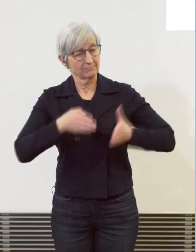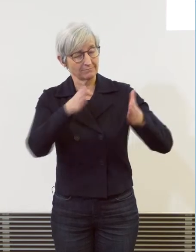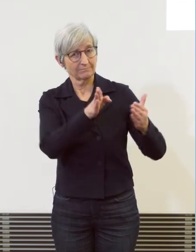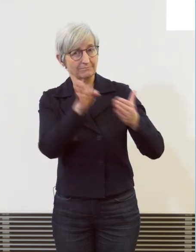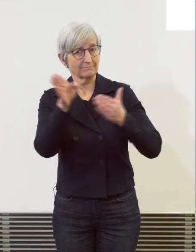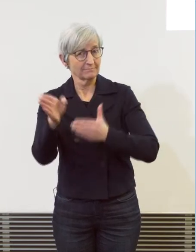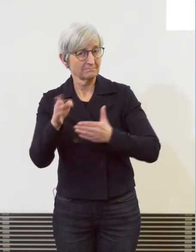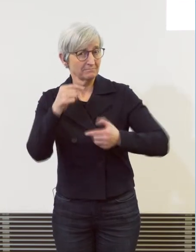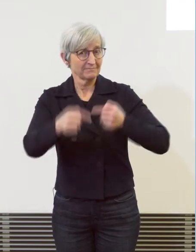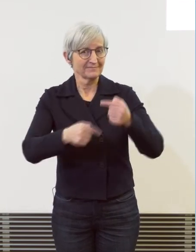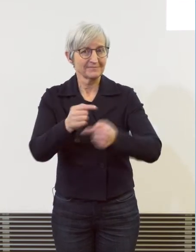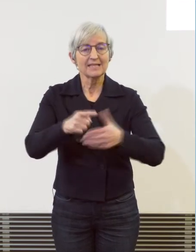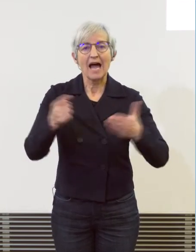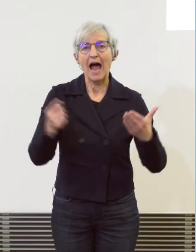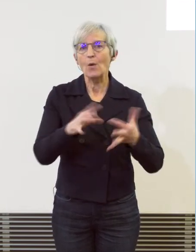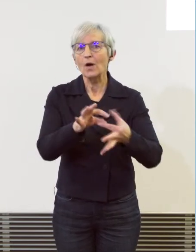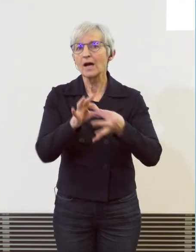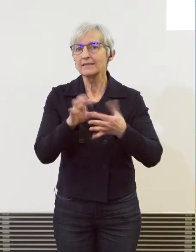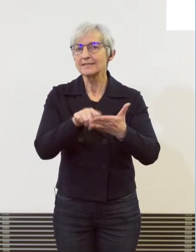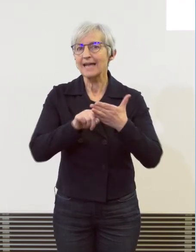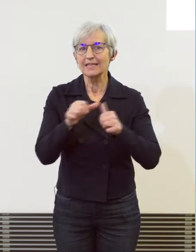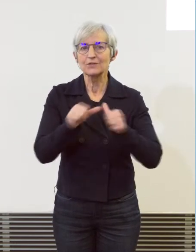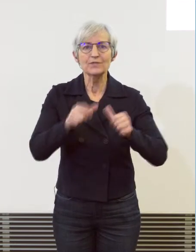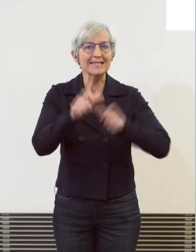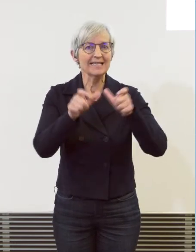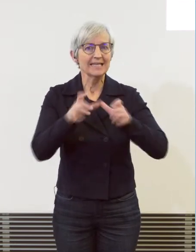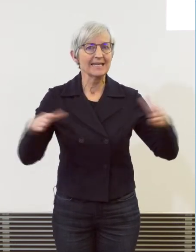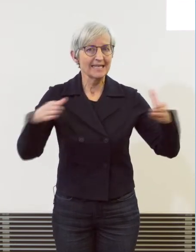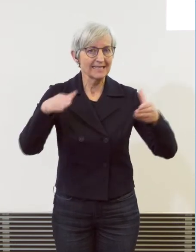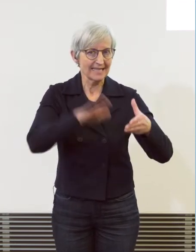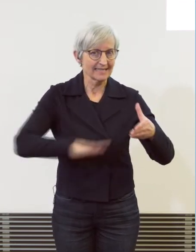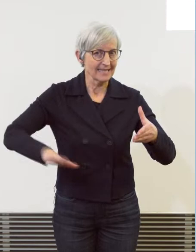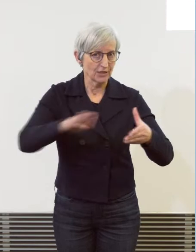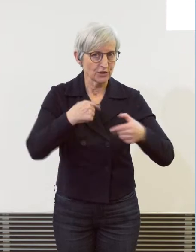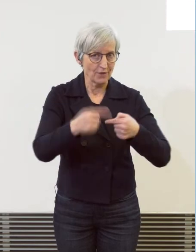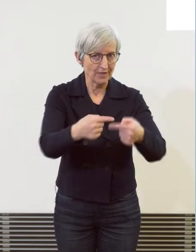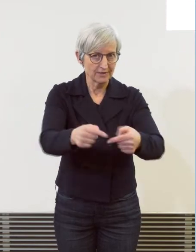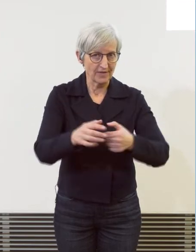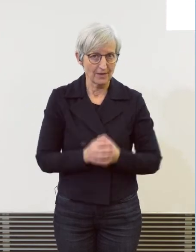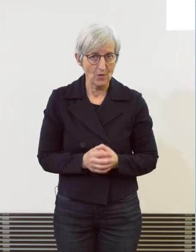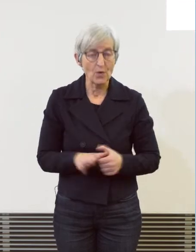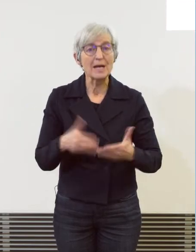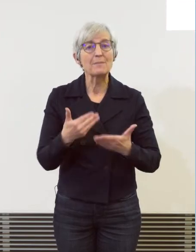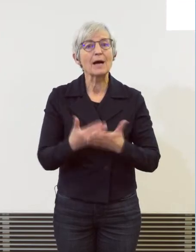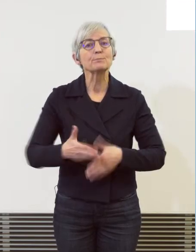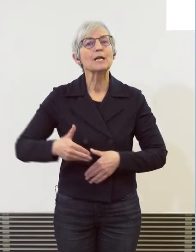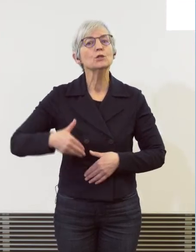Wir haben zum Beispiel einen Rückgang bei der Jugendkriminalität, einen